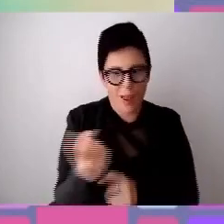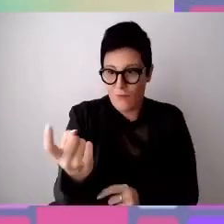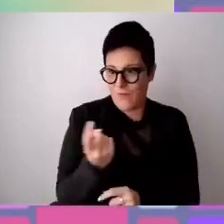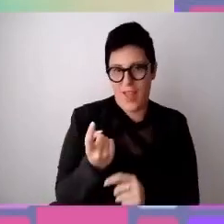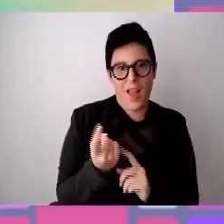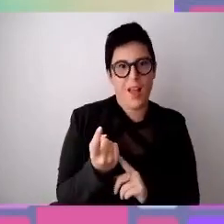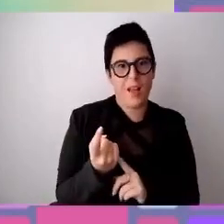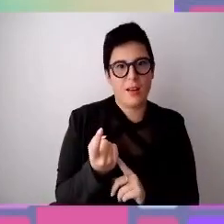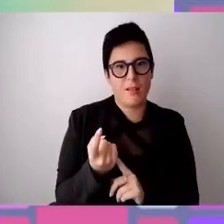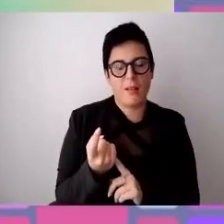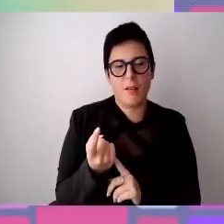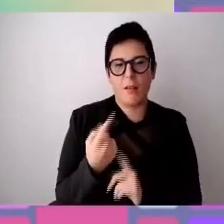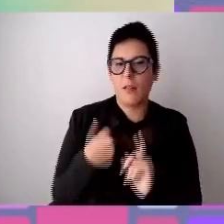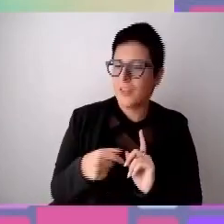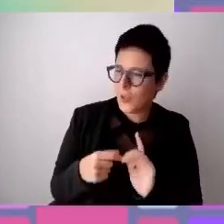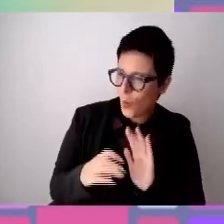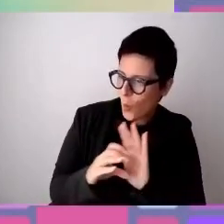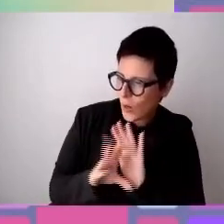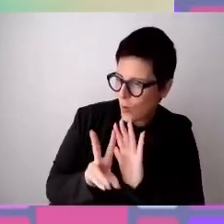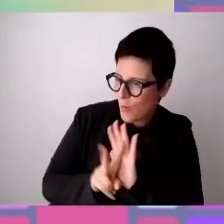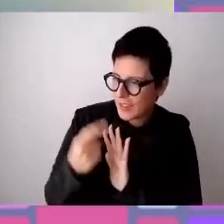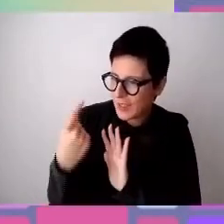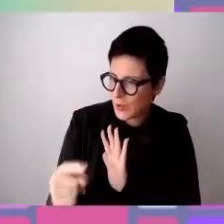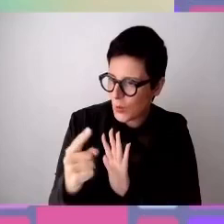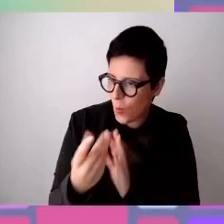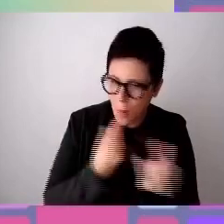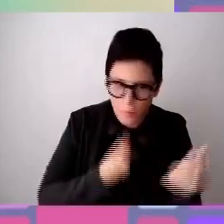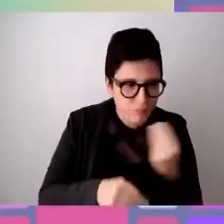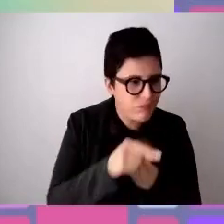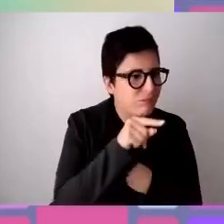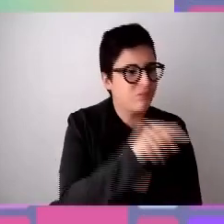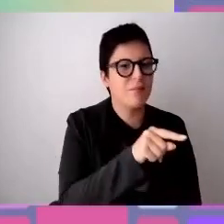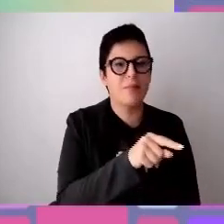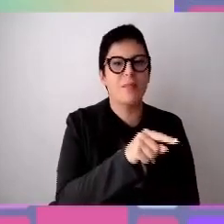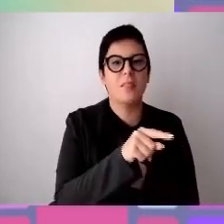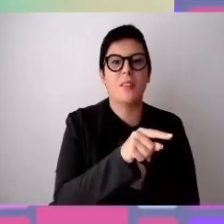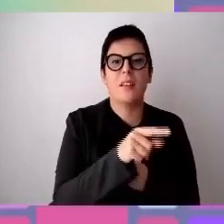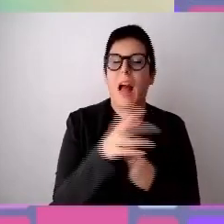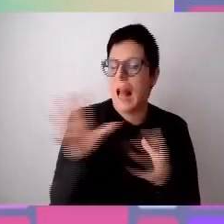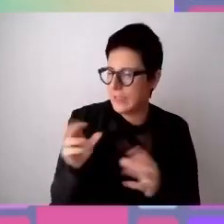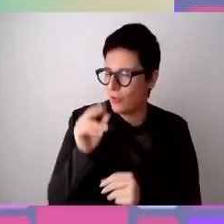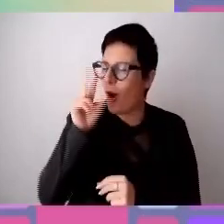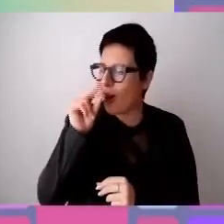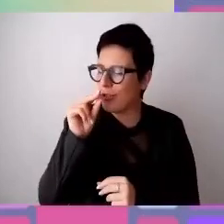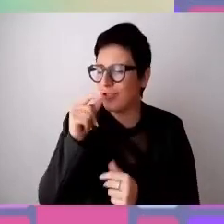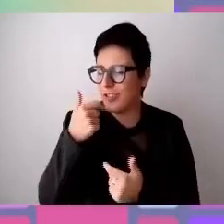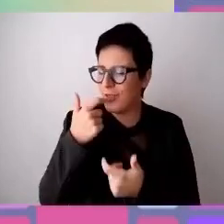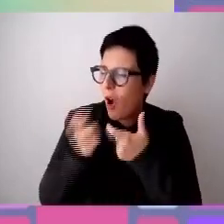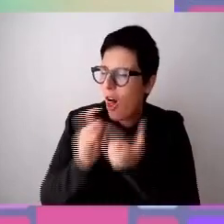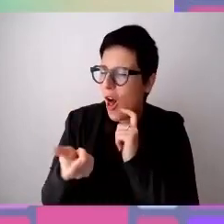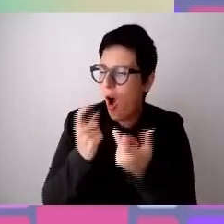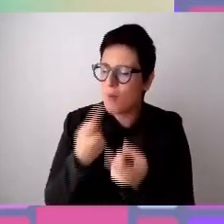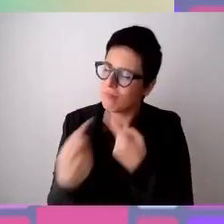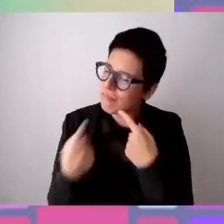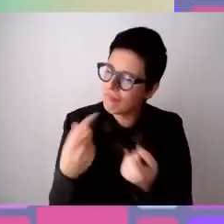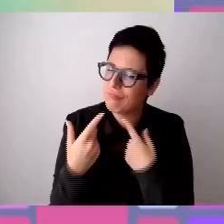giravo il curriculum, facevo un po' un colloquio conoscitivo, uno screening, cercare di capire un attimino